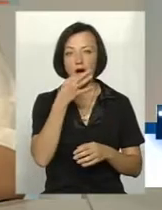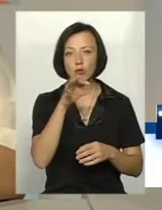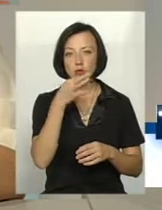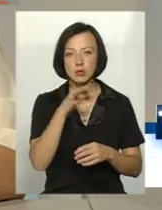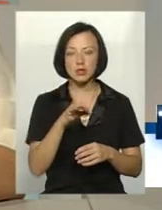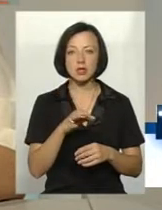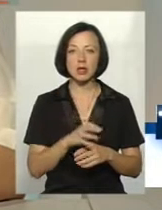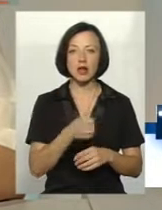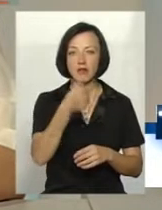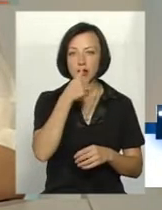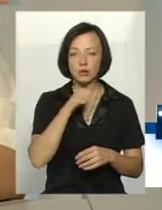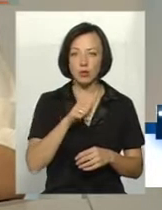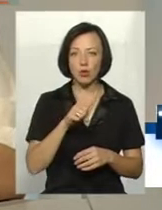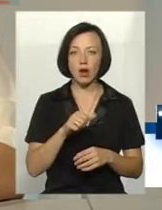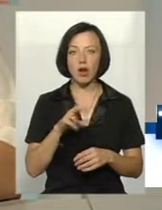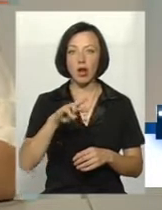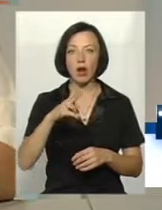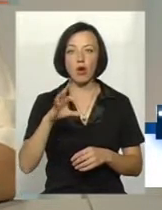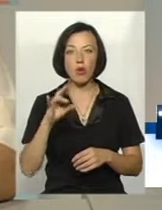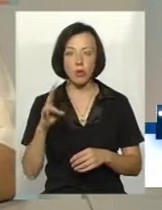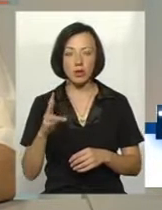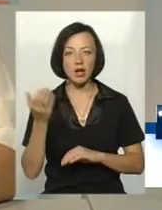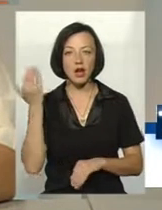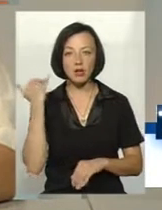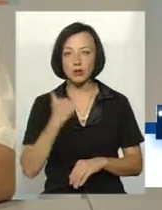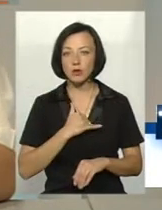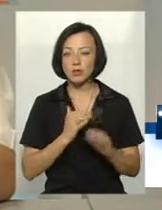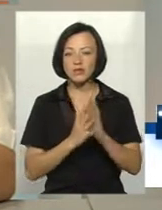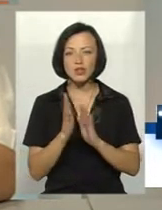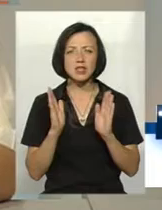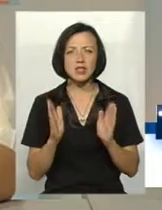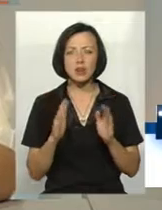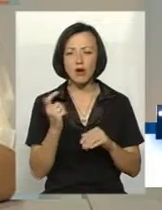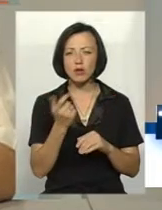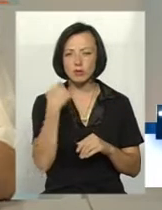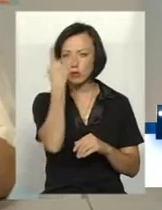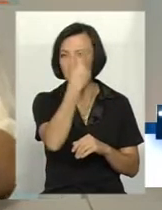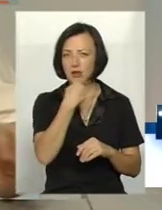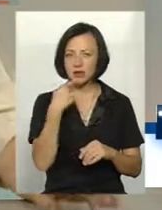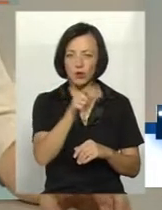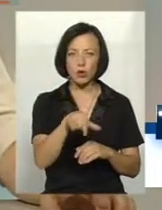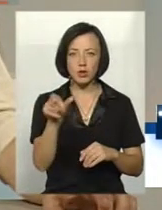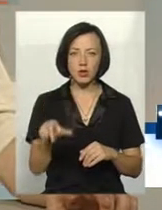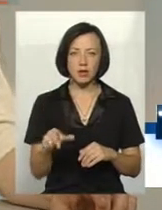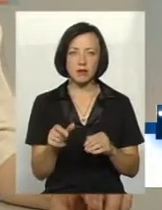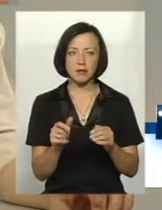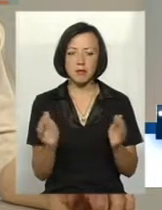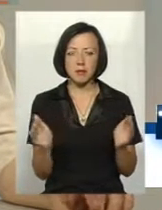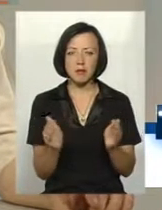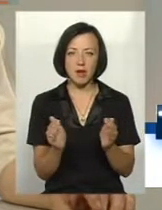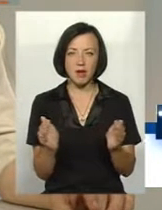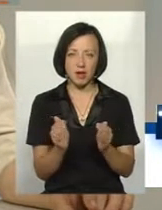як квасоля як льон які раніше в нас вирощувалися тільки в господарствах населення причому дуже невеликих